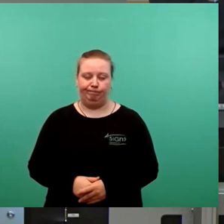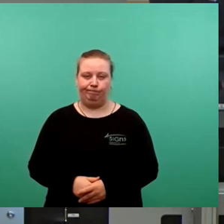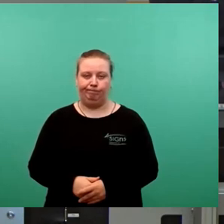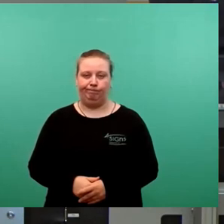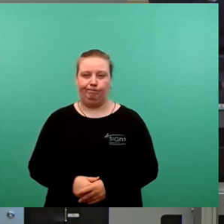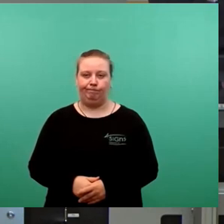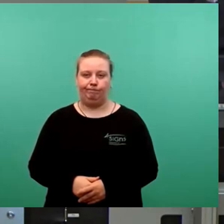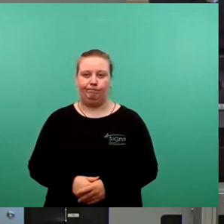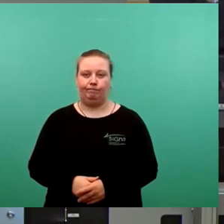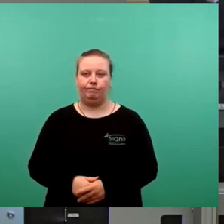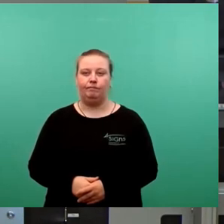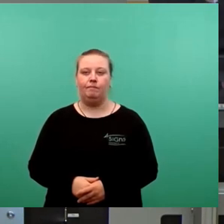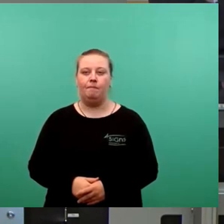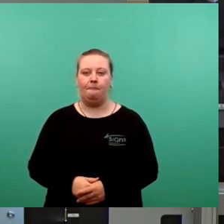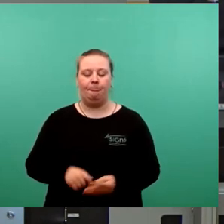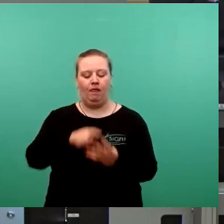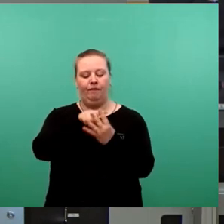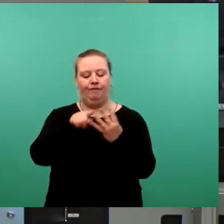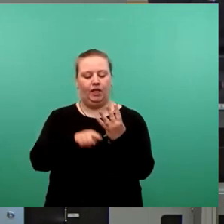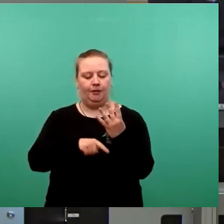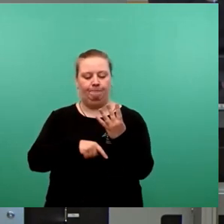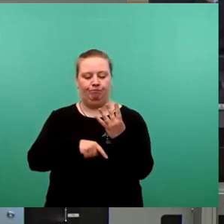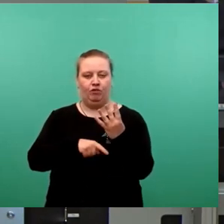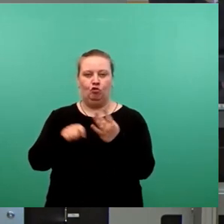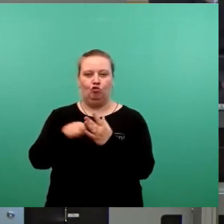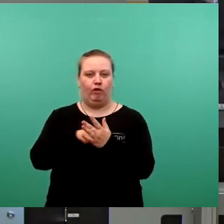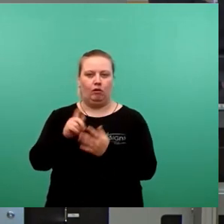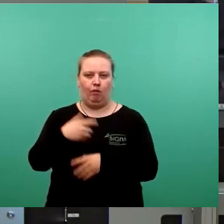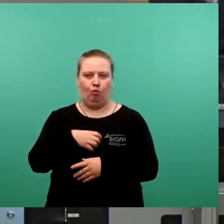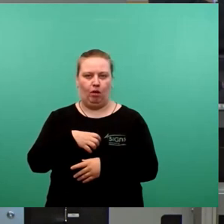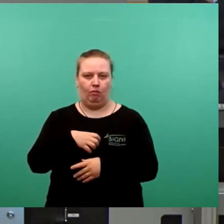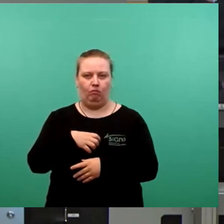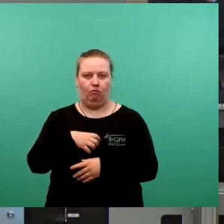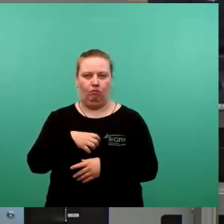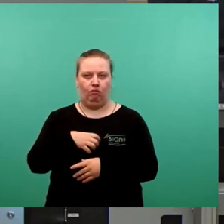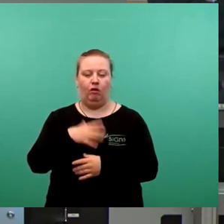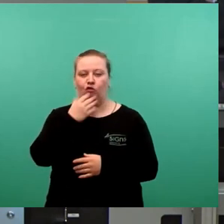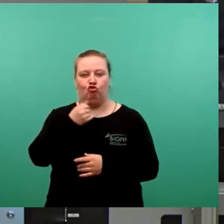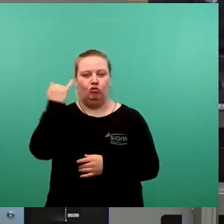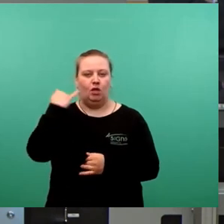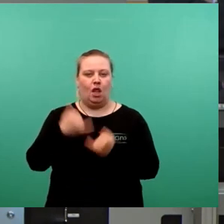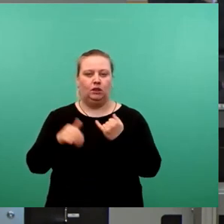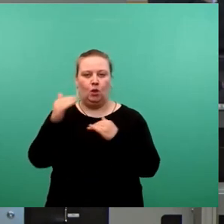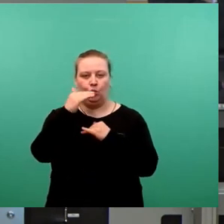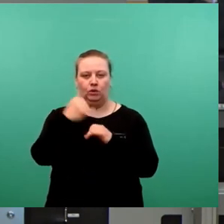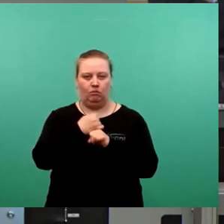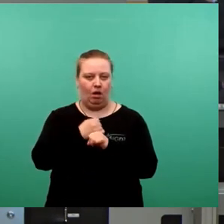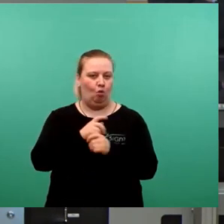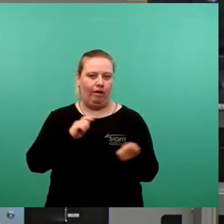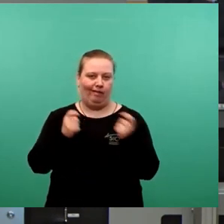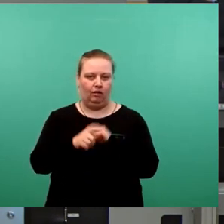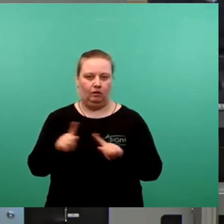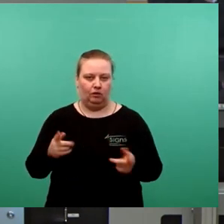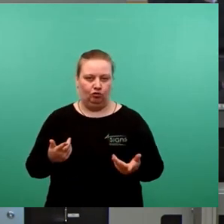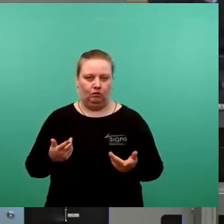Die vier Personen zu heute zu wählen, da habe ich überhaupt keine Mühe, das wollte ich schon im letzten August machen, und daran hat sich auch nichts geändert,